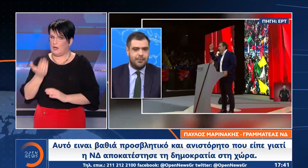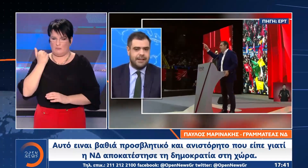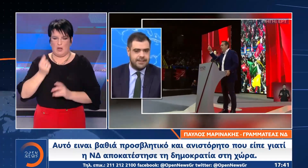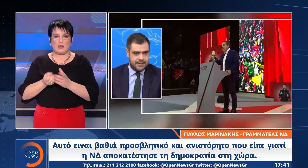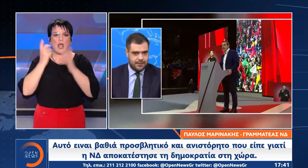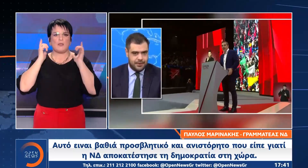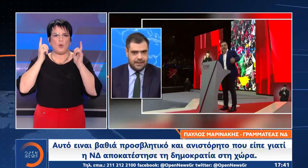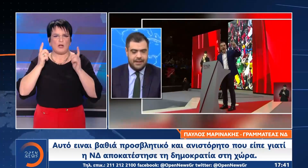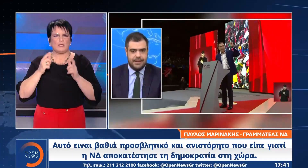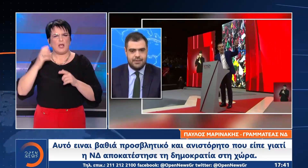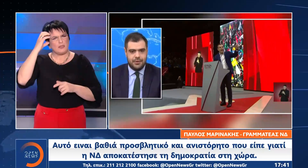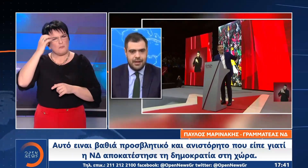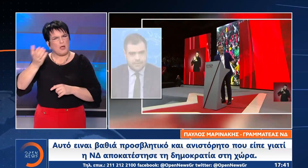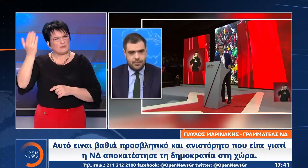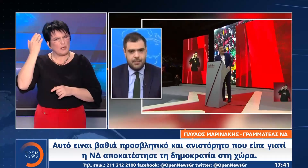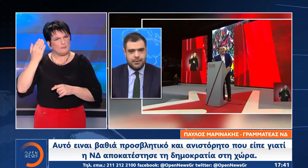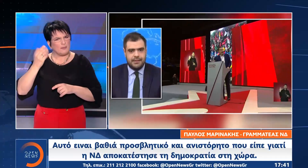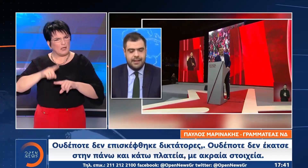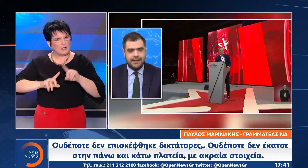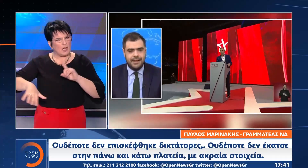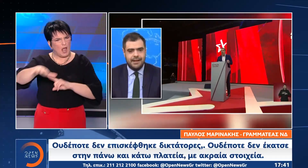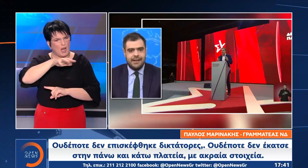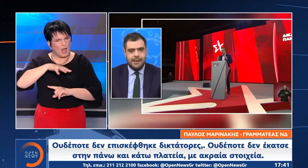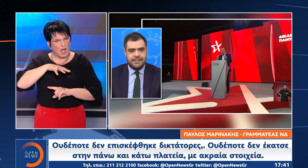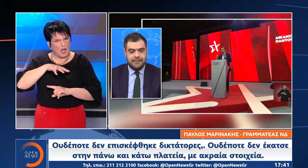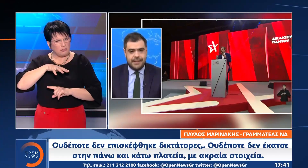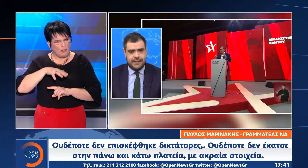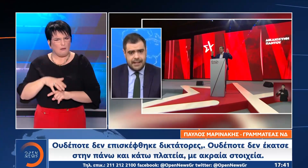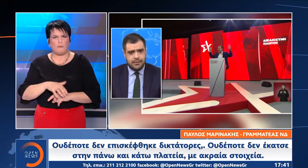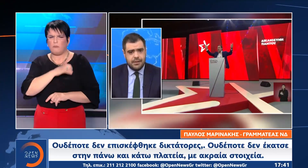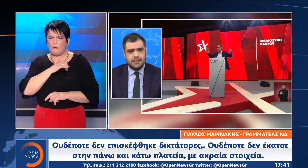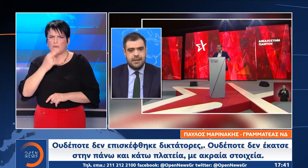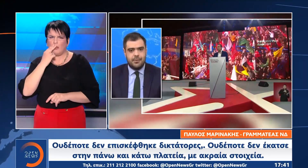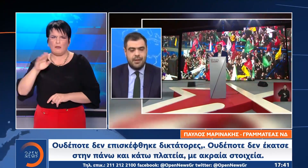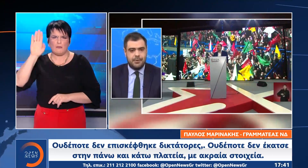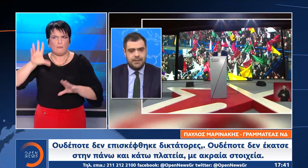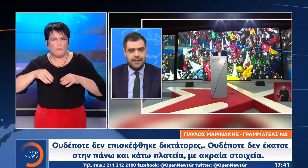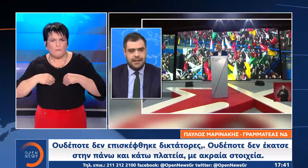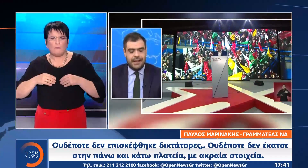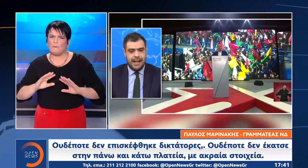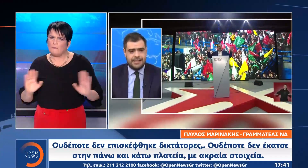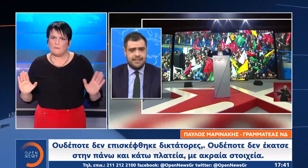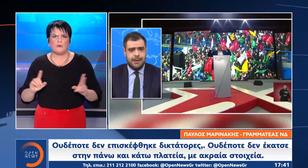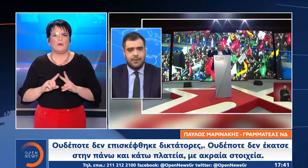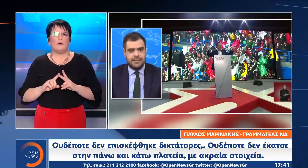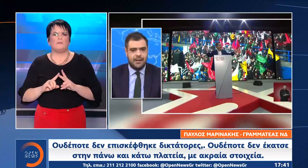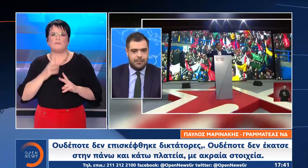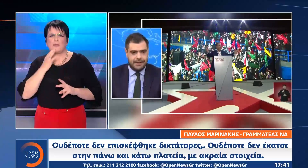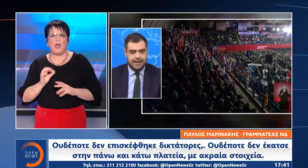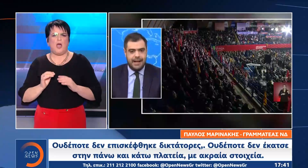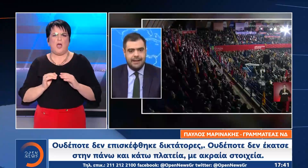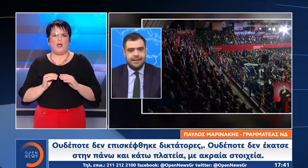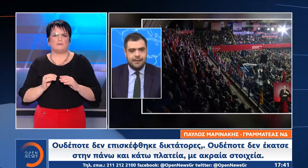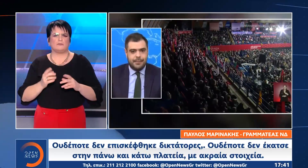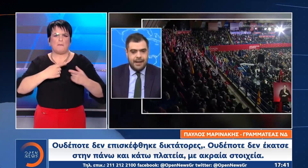δημοκρατία που κατέστησε τη δημοκρατία στη χώρα. Ουδέποτε δεν επισκέφθηκε δικτάτορες, ουδέποτε δεν έκατσε στην πάνω και στην κάτω